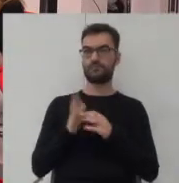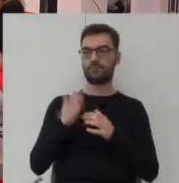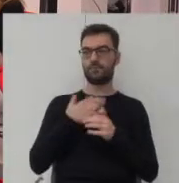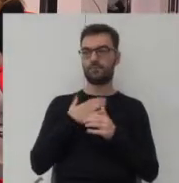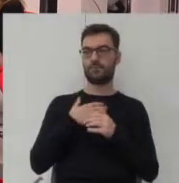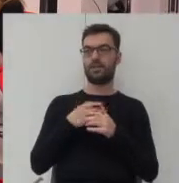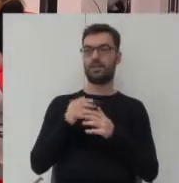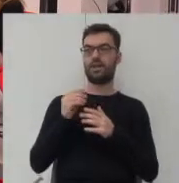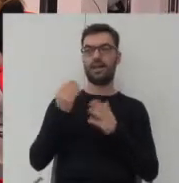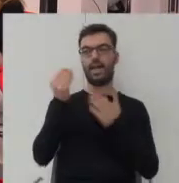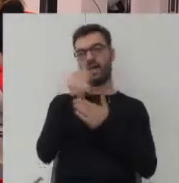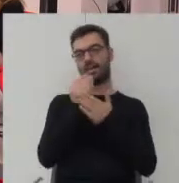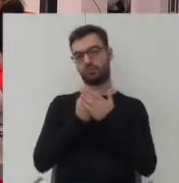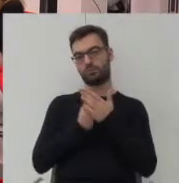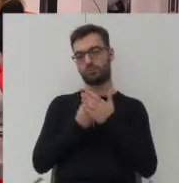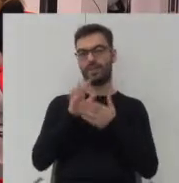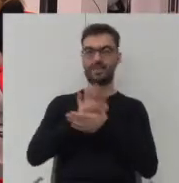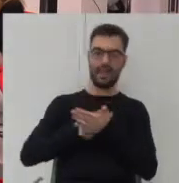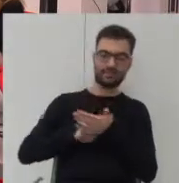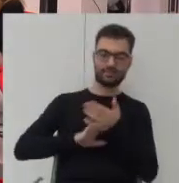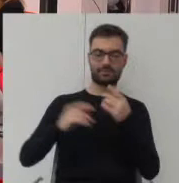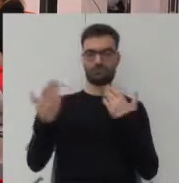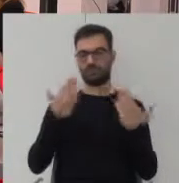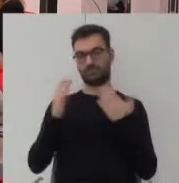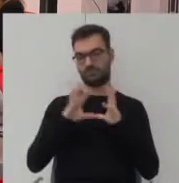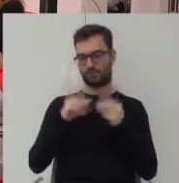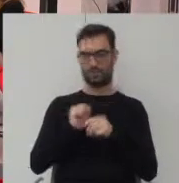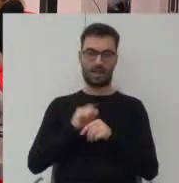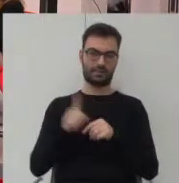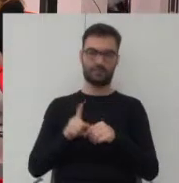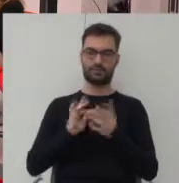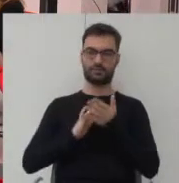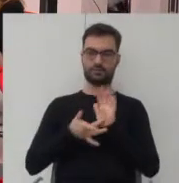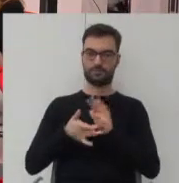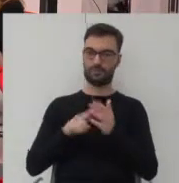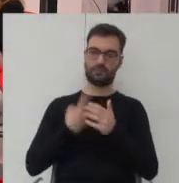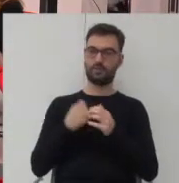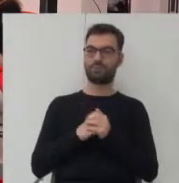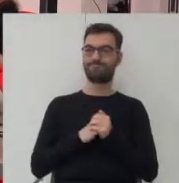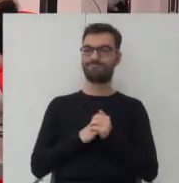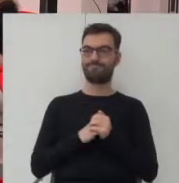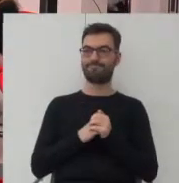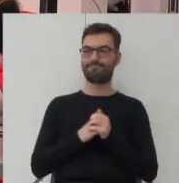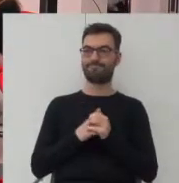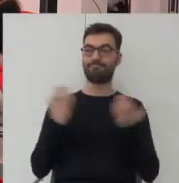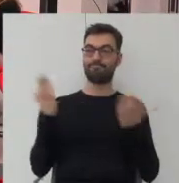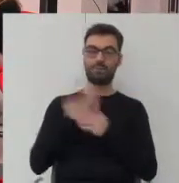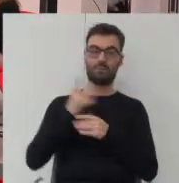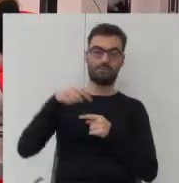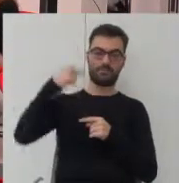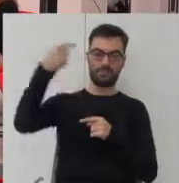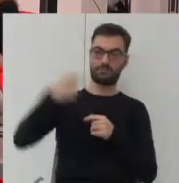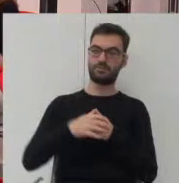mieć rysunkową, tekstową relację. Pierwszy raz. I zapraszam na kolejne